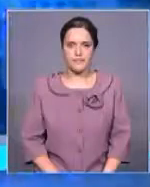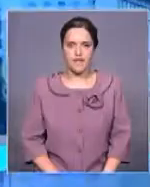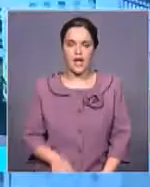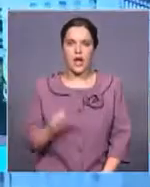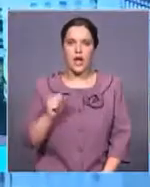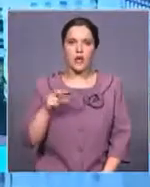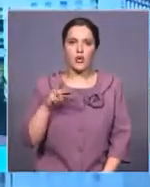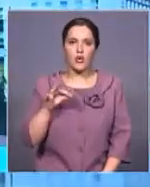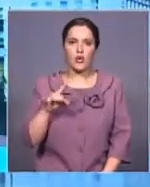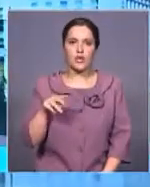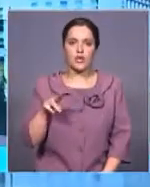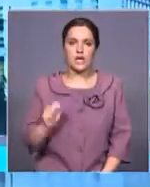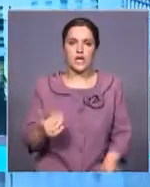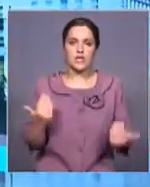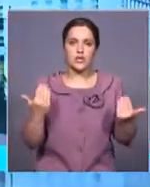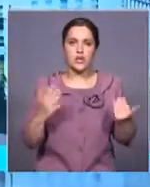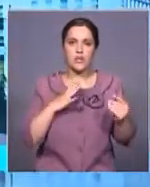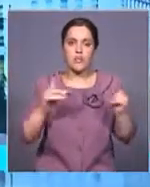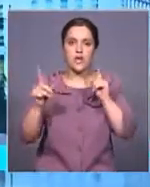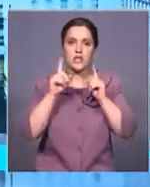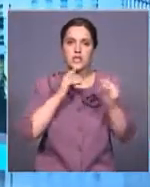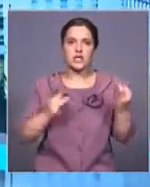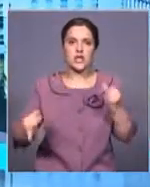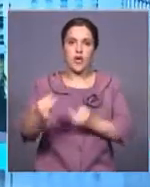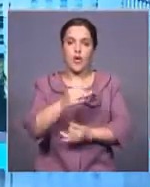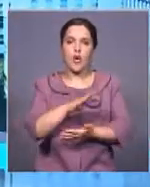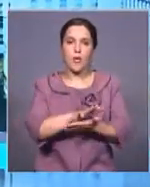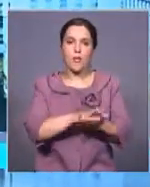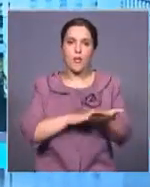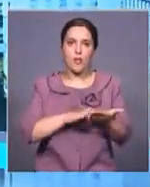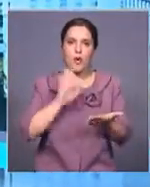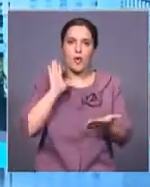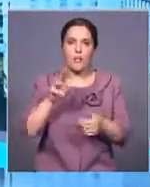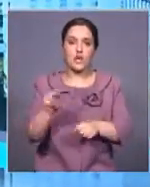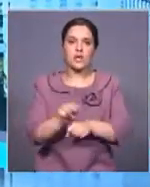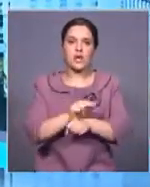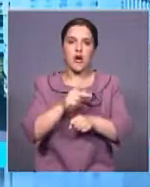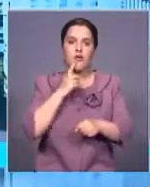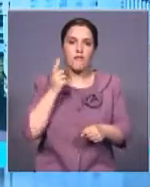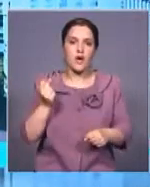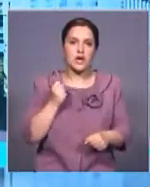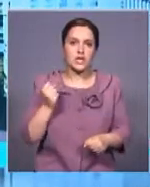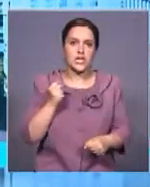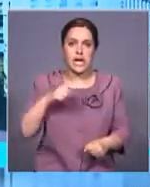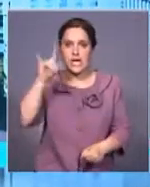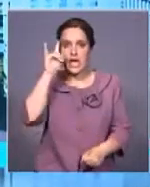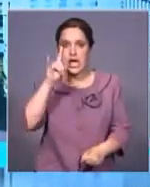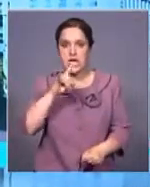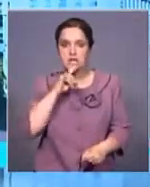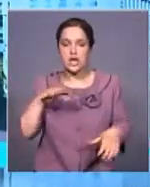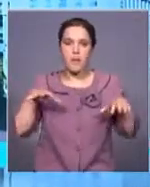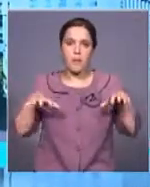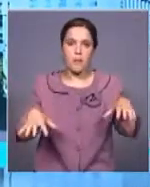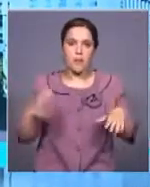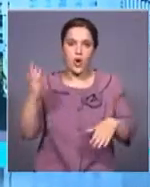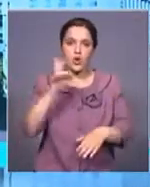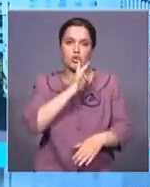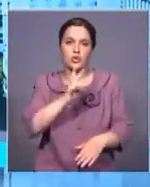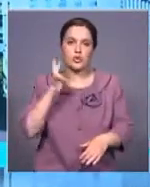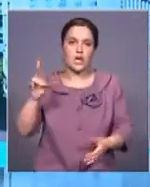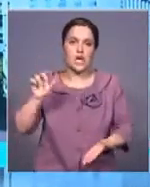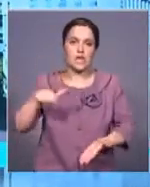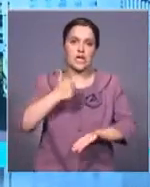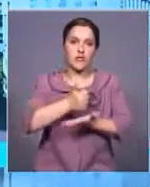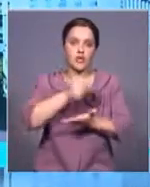В Аккурде сегодня прошло совещание по вопросу дальнейшей модернизации вооруженных сил Республики Казахстан под председательством Нурсултана